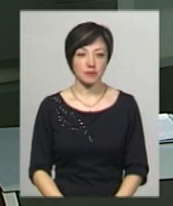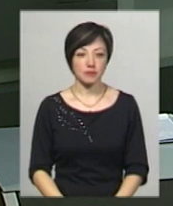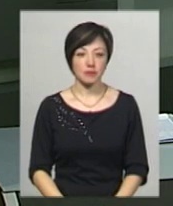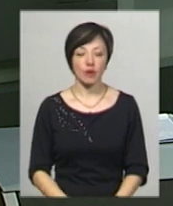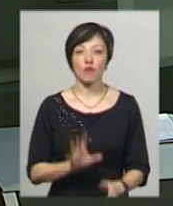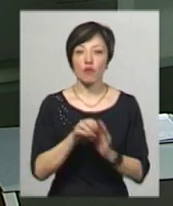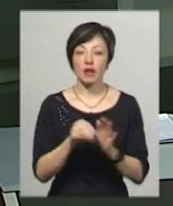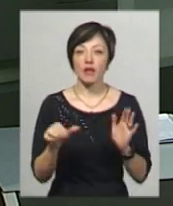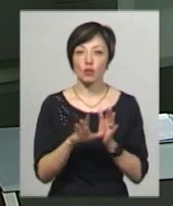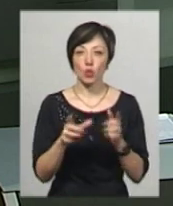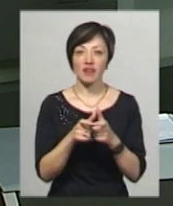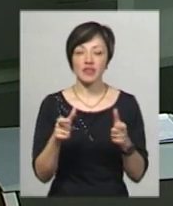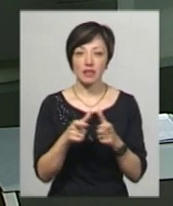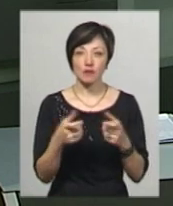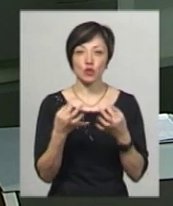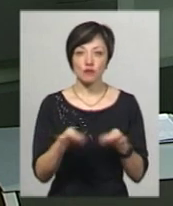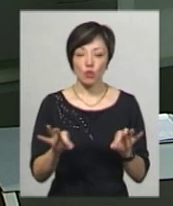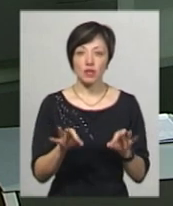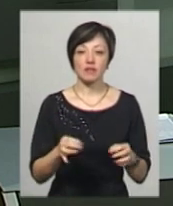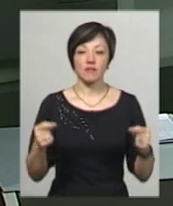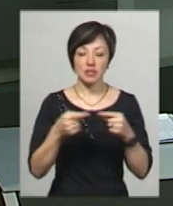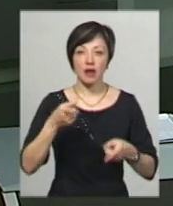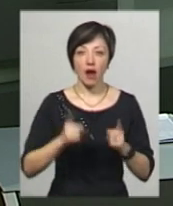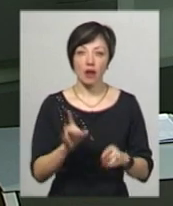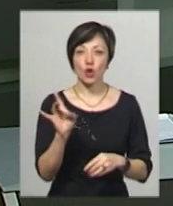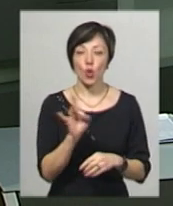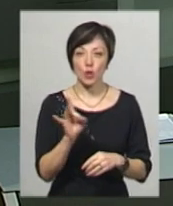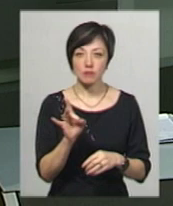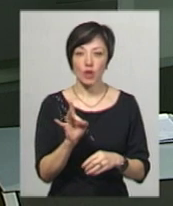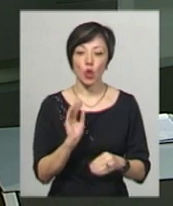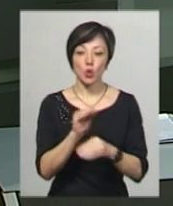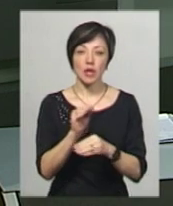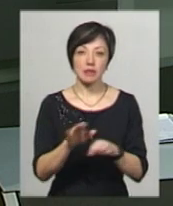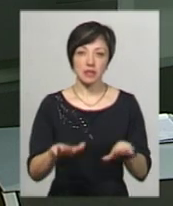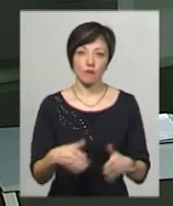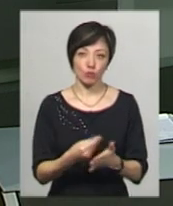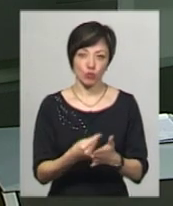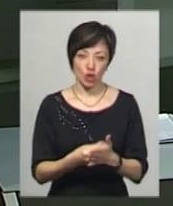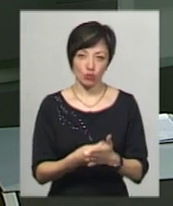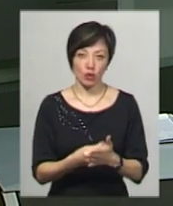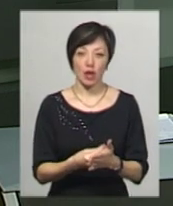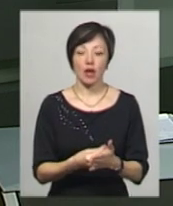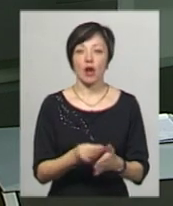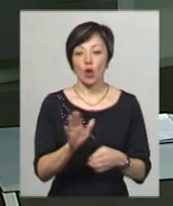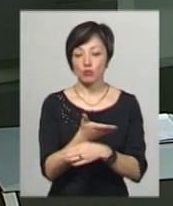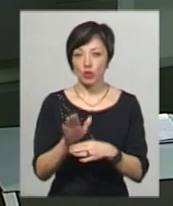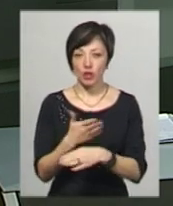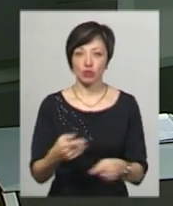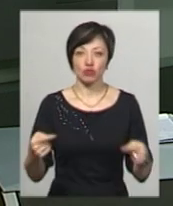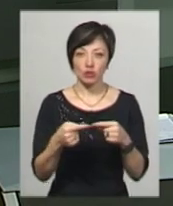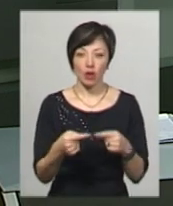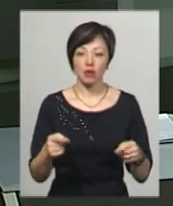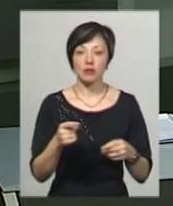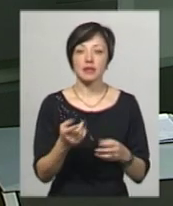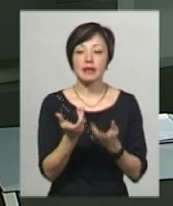Впровадження електронних квитків дозволить визначити реальний розмір дотацій з місцевого бюджету. Їх розподілятимуть чітко на